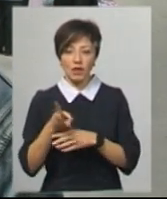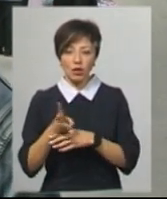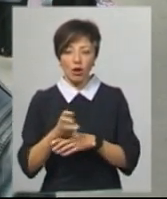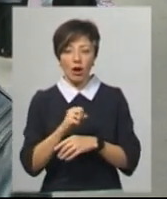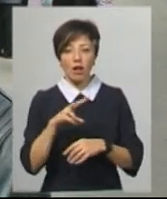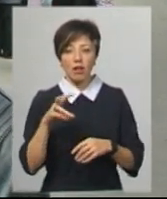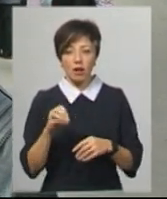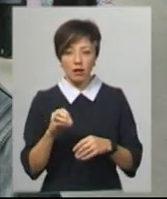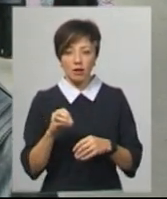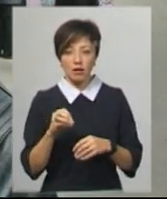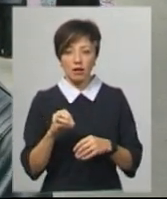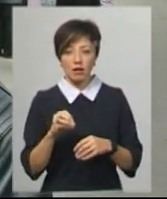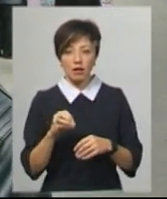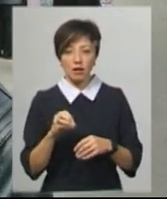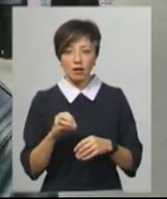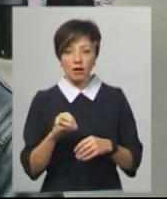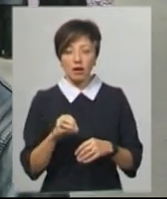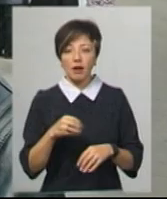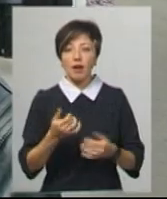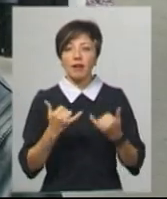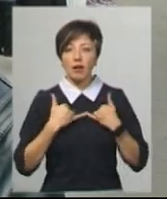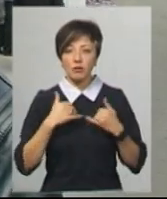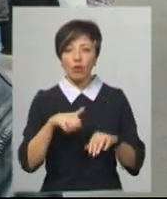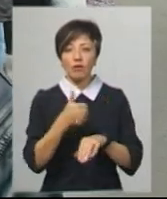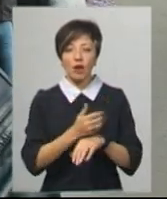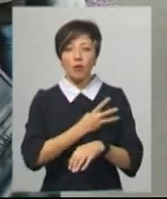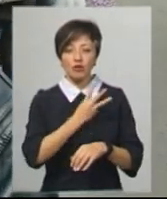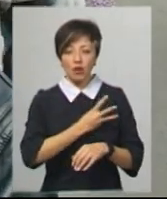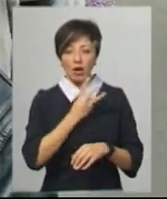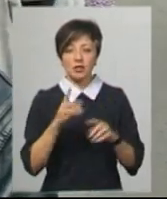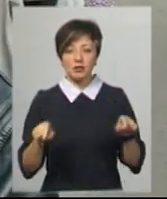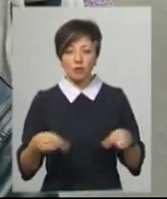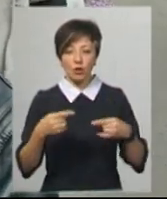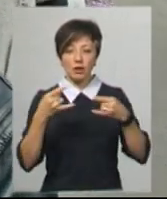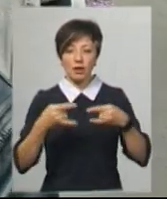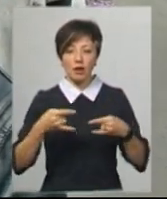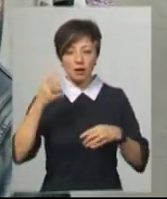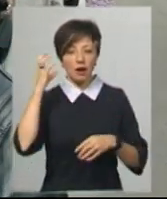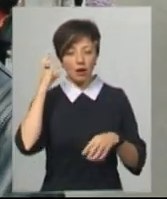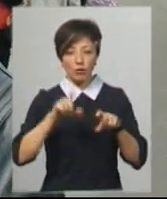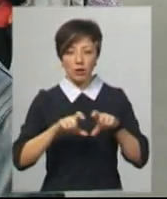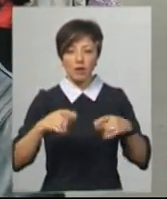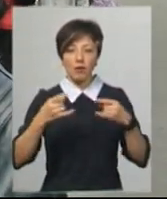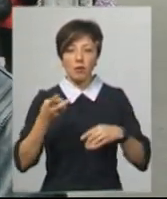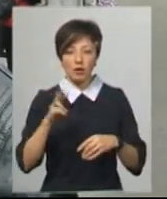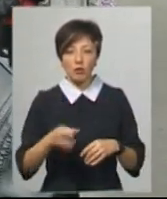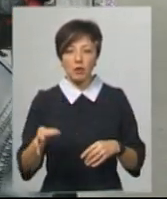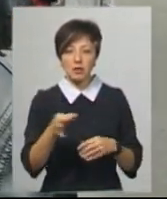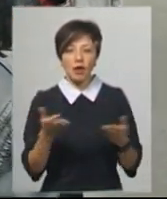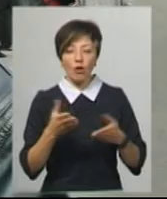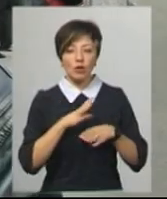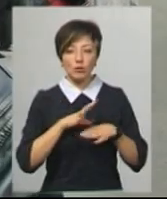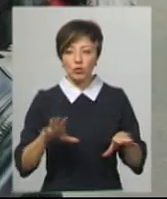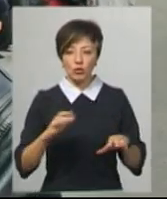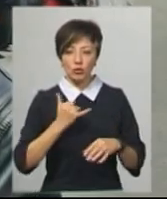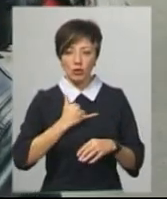тоді саме для всіх нас було головне – було горіння і бажання створювати телерадіокомпанію, телебачення обласне, якого не було, на